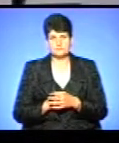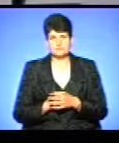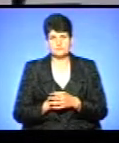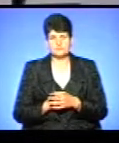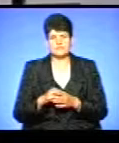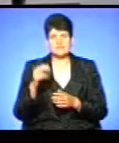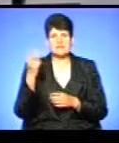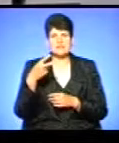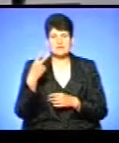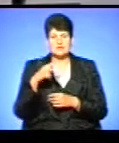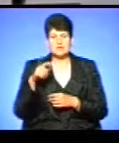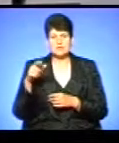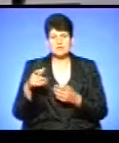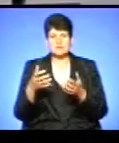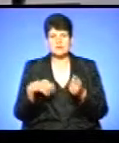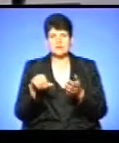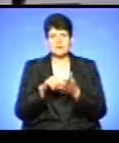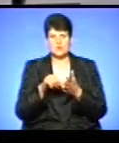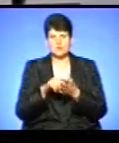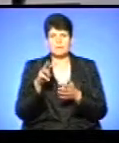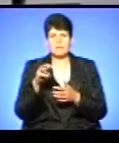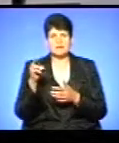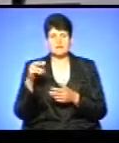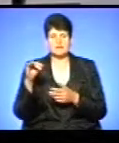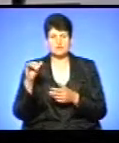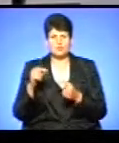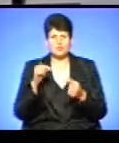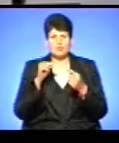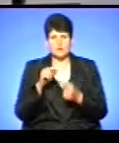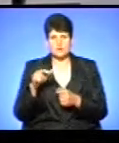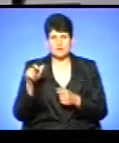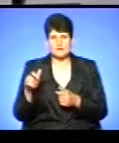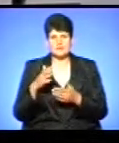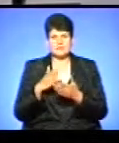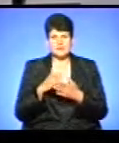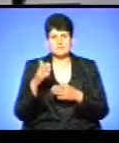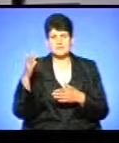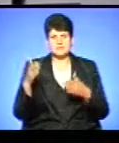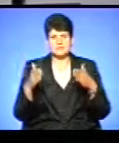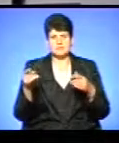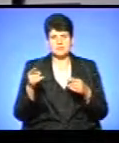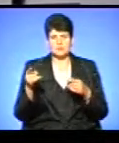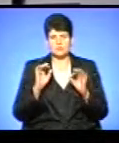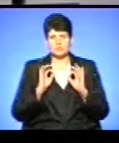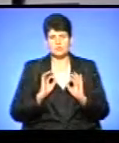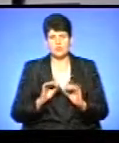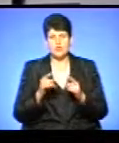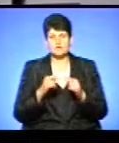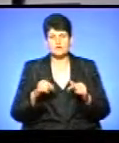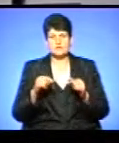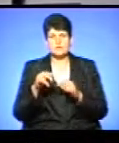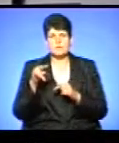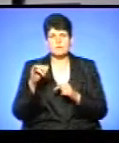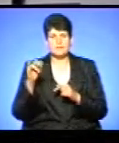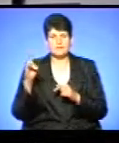20 осіб взяли участь у пікеті «Медведчук проти людей», який відбувся під стінами Тернопільської обласної прокуратури. Організував пікет